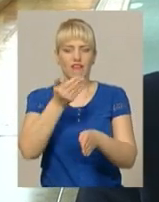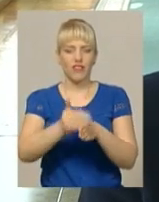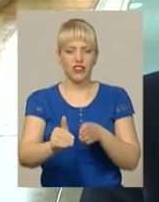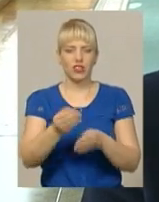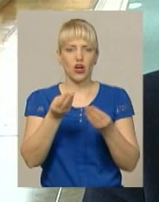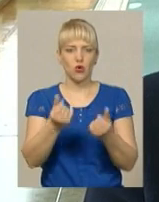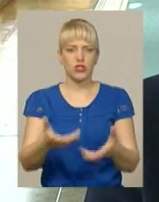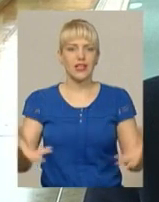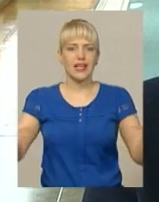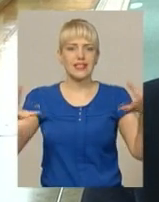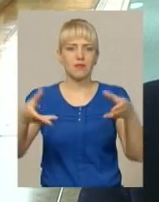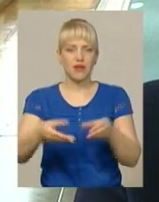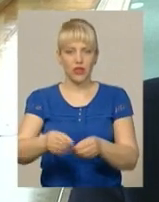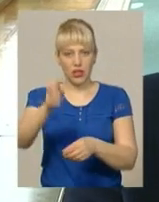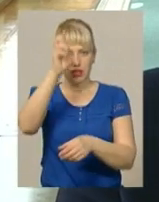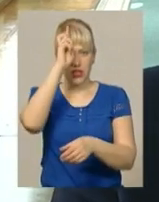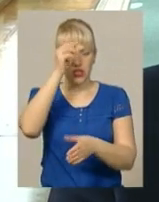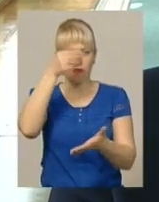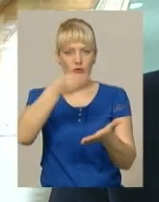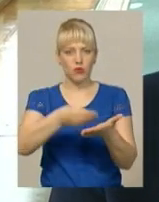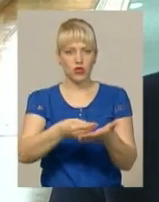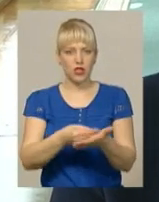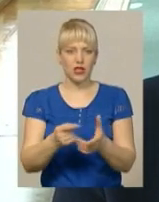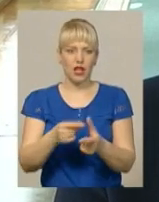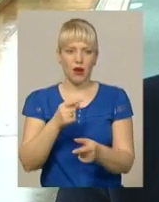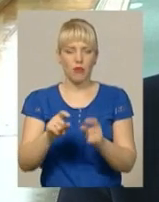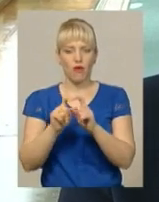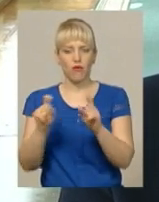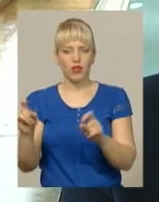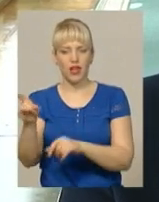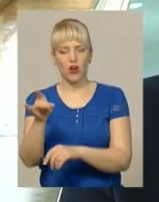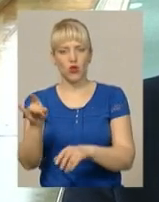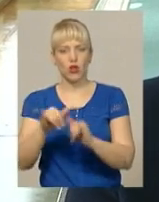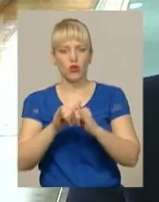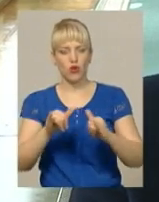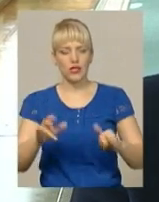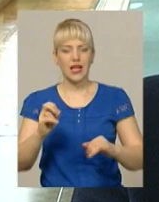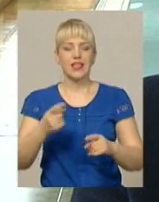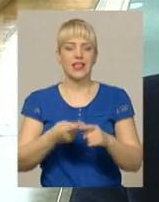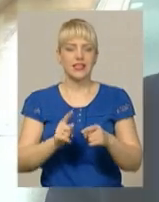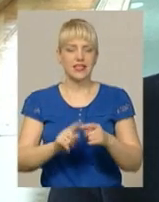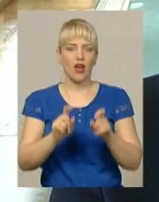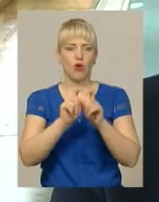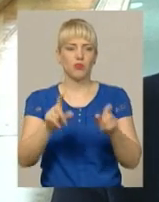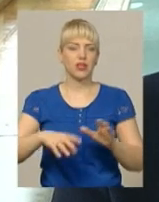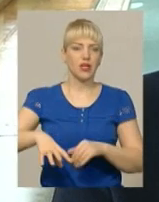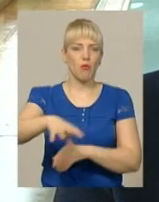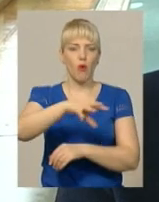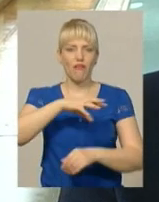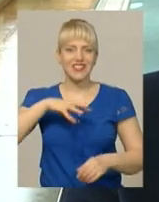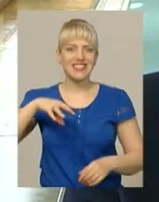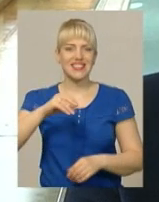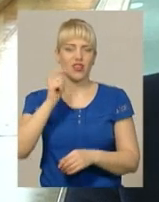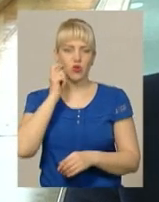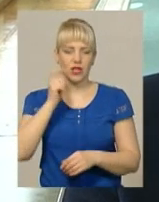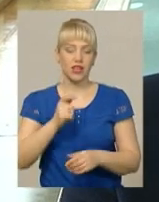виділення також коштів з державного бюджету або з фонду регіонального розвитку на дані об'єкти по всій Україні. Ми подали